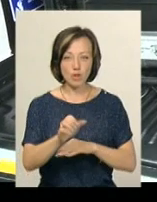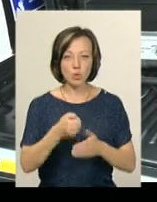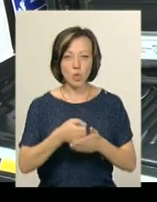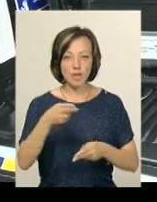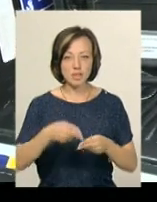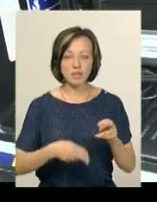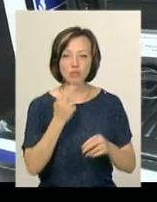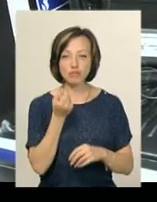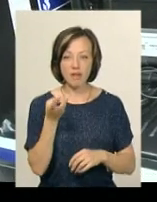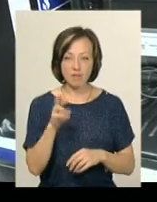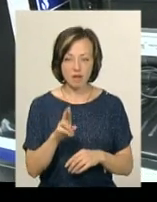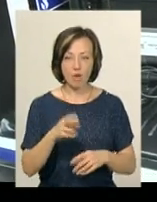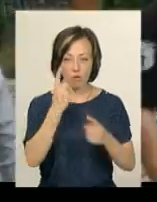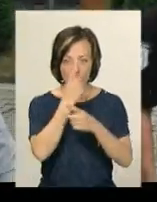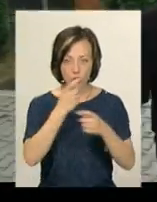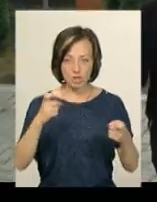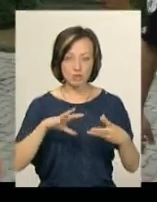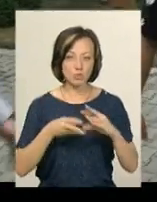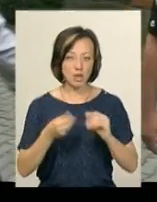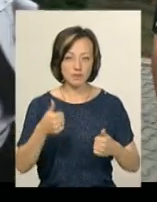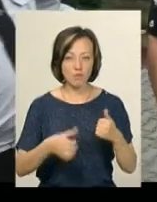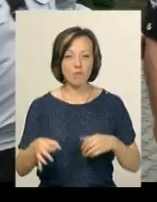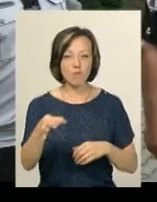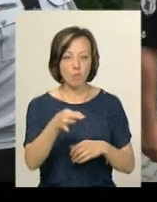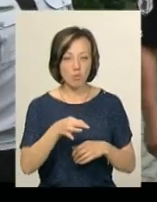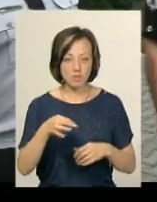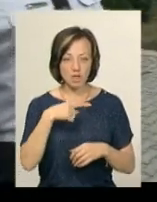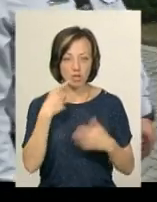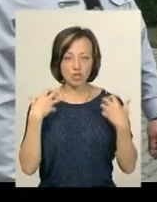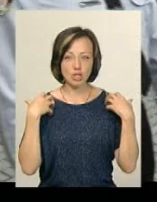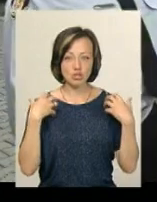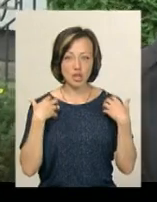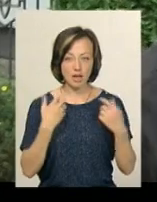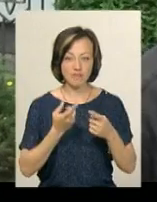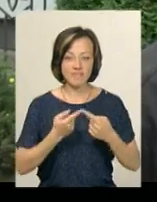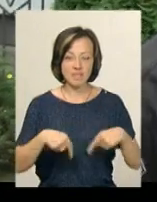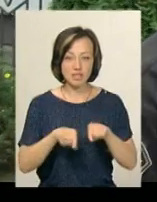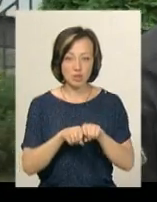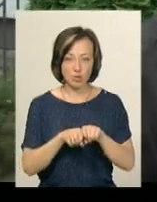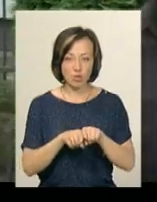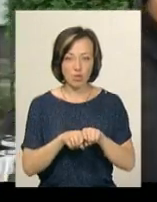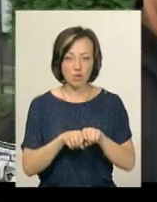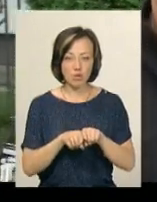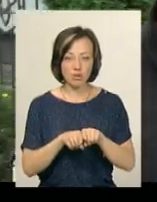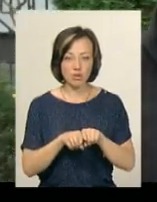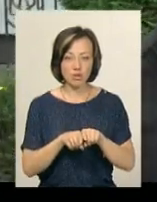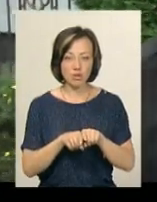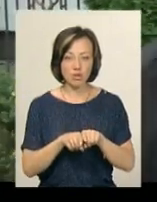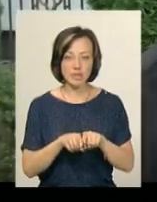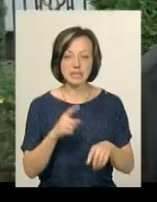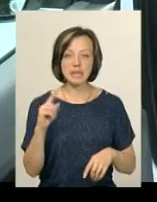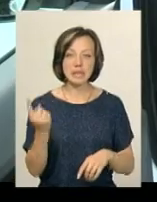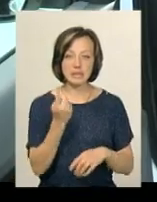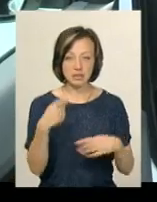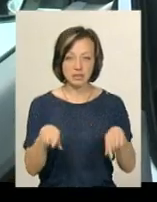червня, після оголошення результатів тендеру. Нині в області, за словами начальника вибухотехнічного відділу Олексія Марчука, це